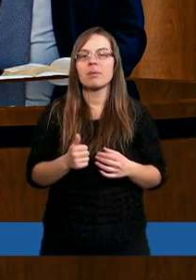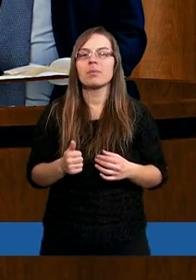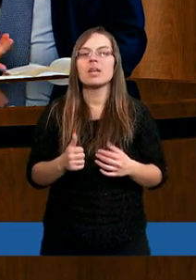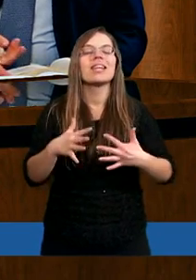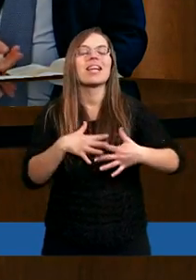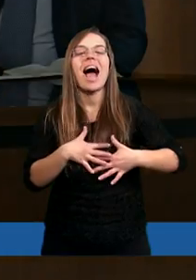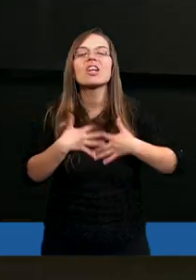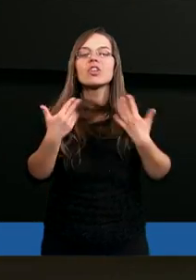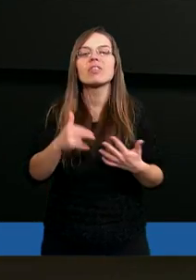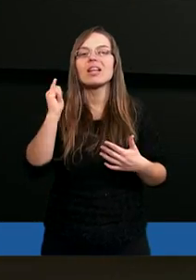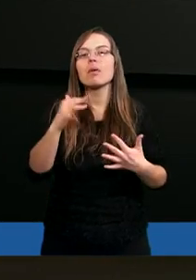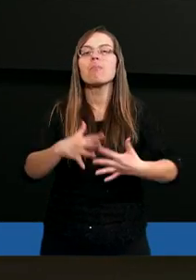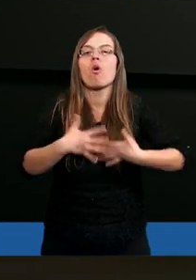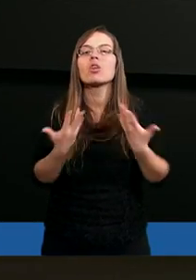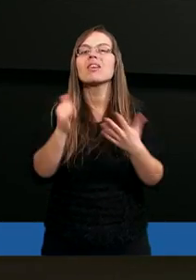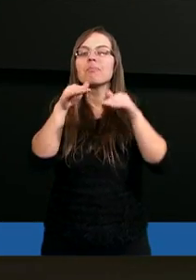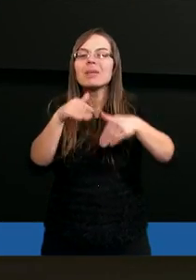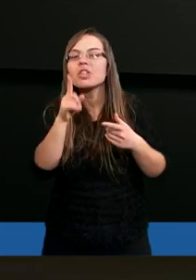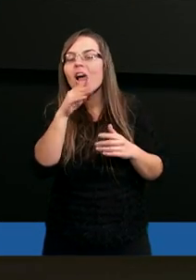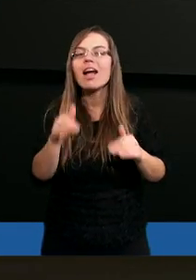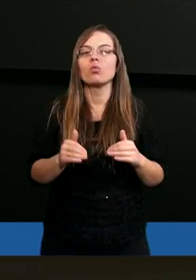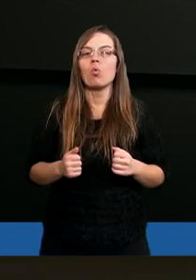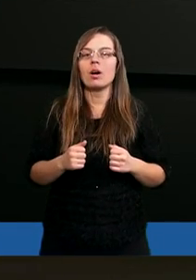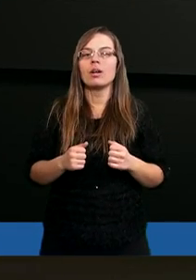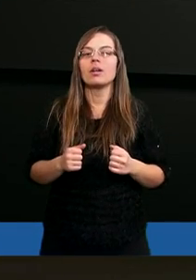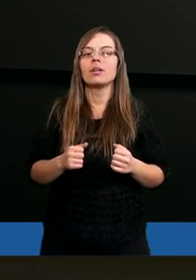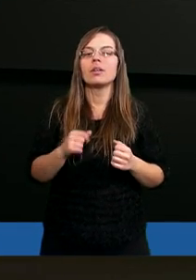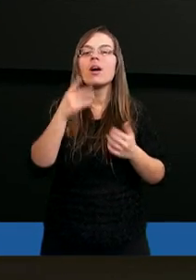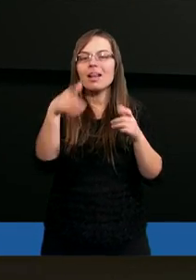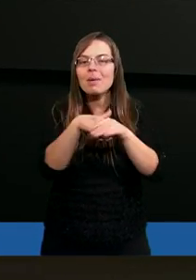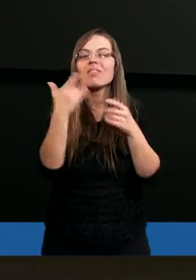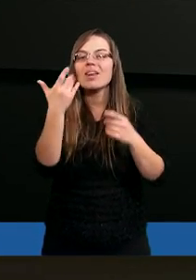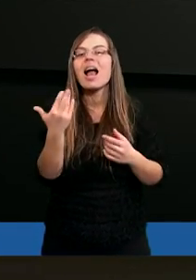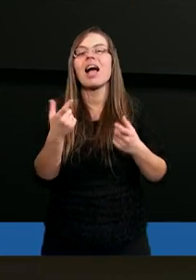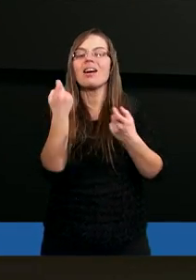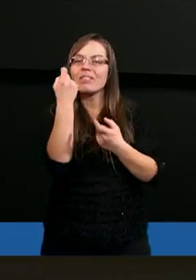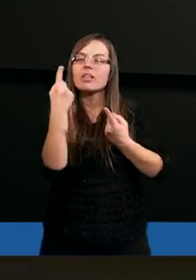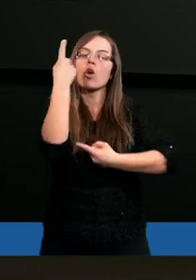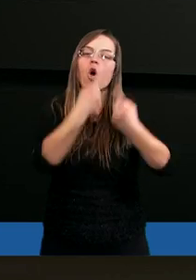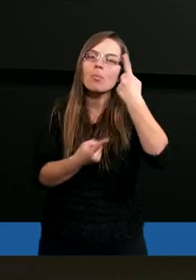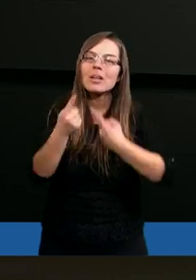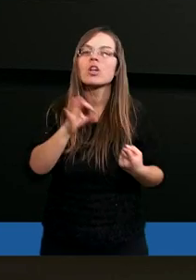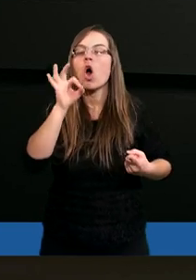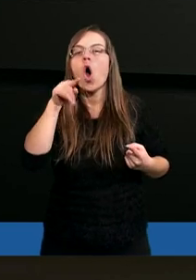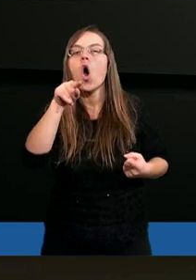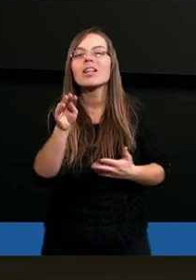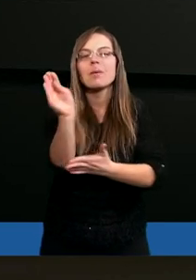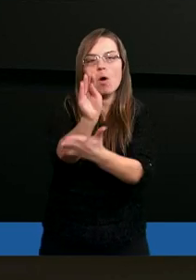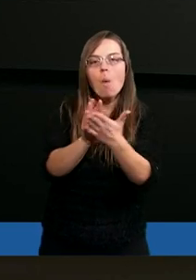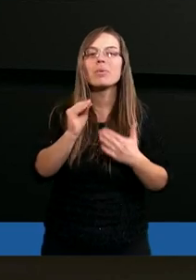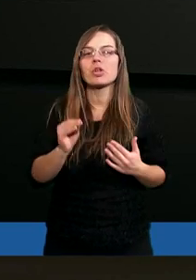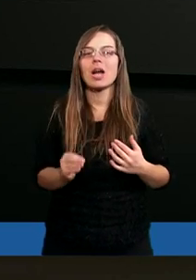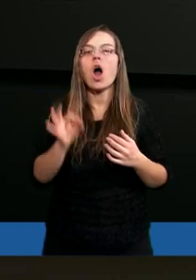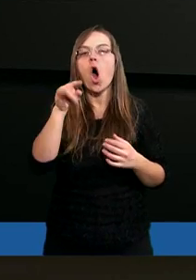zadziwieniu, podziwie i milczeniu spędzić wiele chwil, rozmyślając o tym